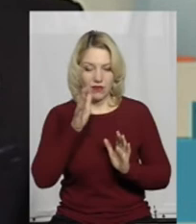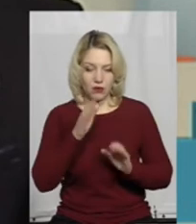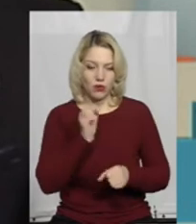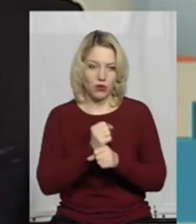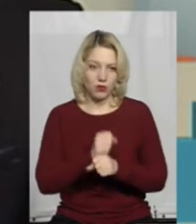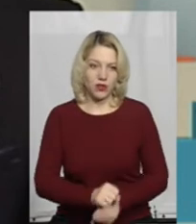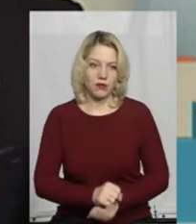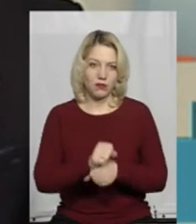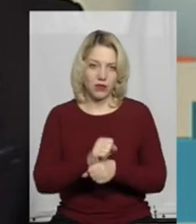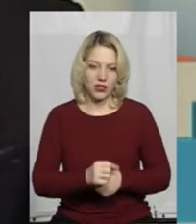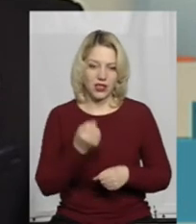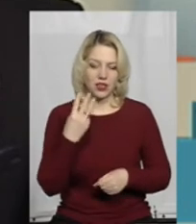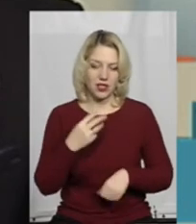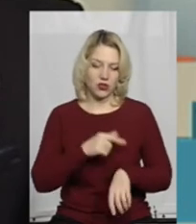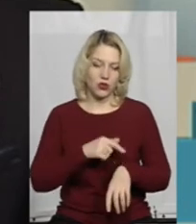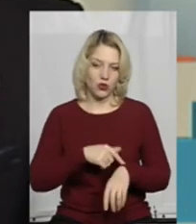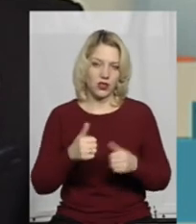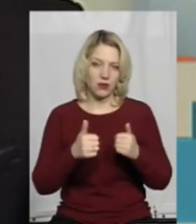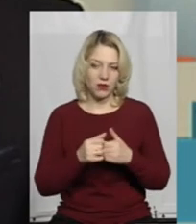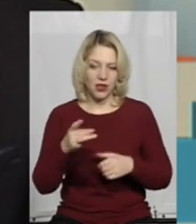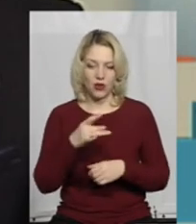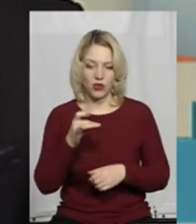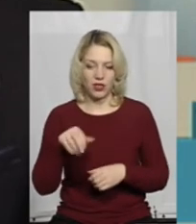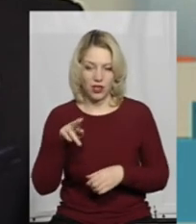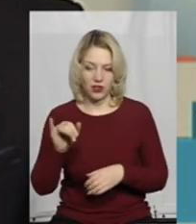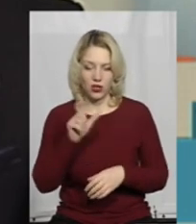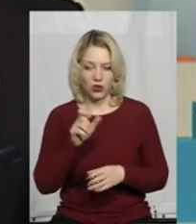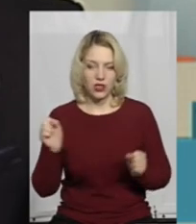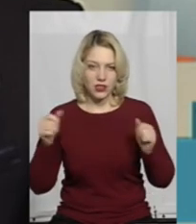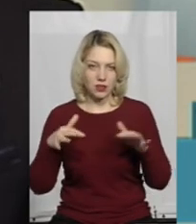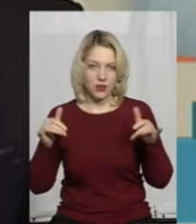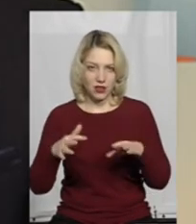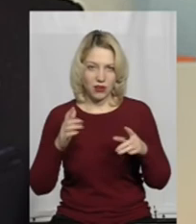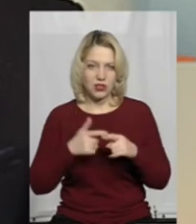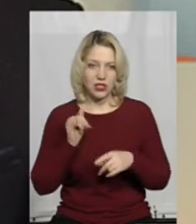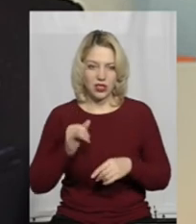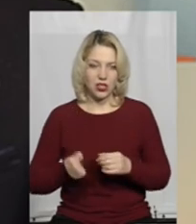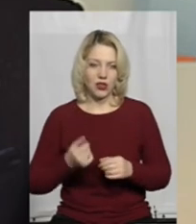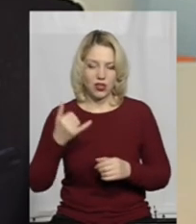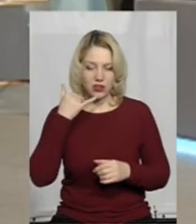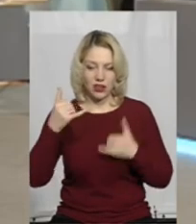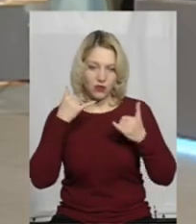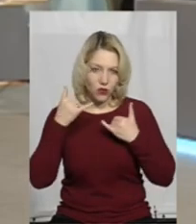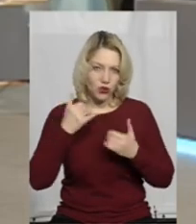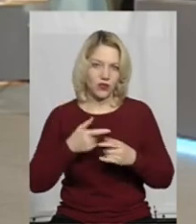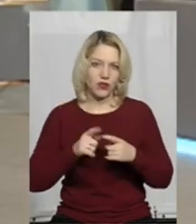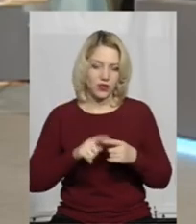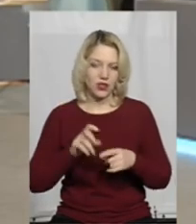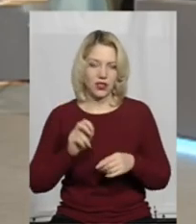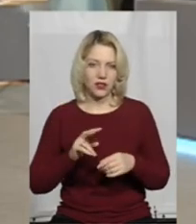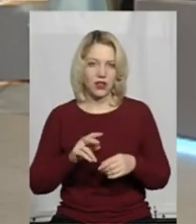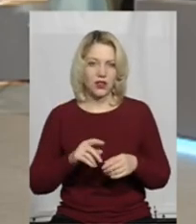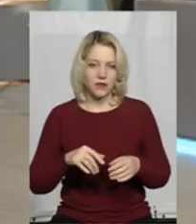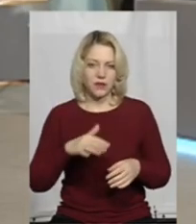на 13-ту годину біля районної ради. Люди збираються, люди телефонують. У мене за декілька цих днів телефон просто не стигає